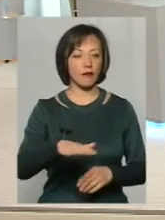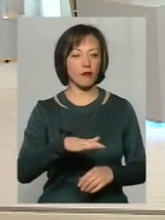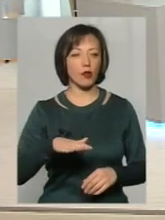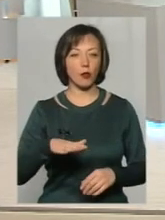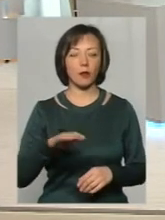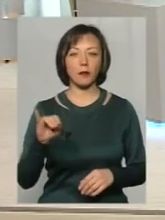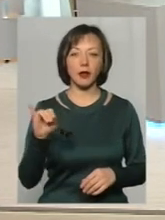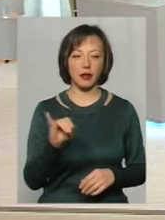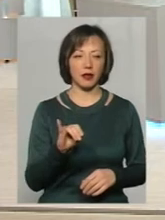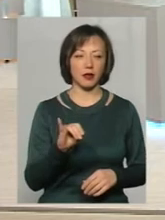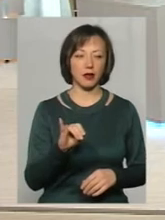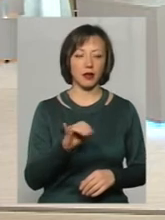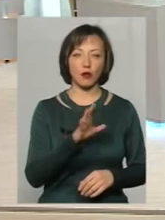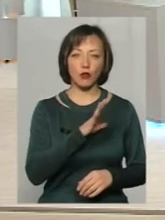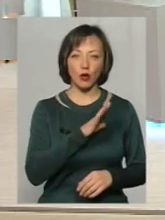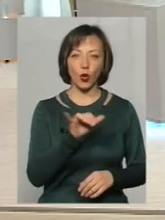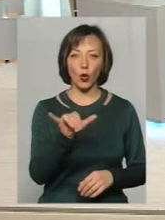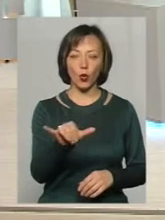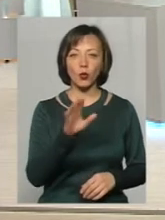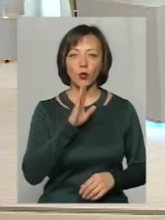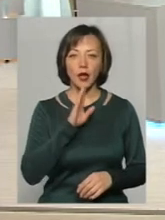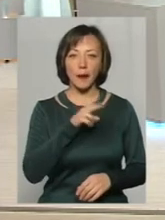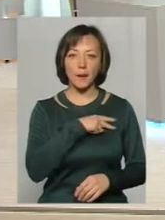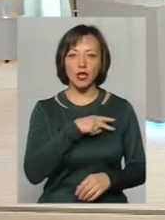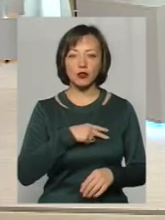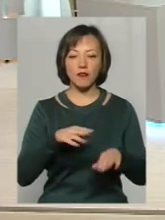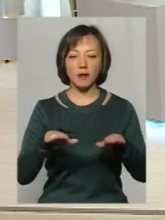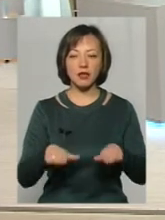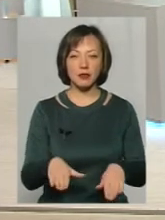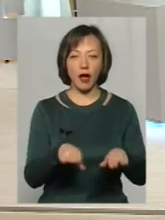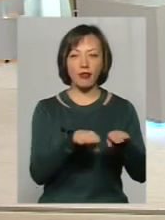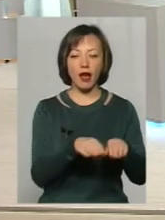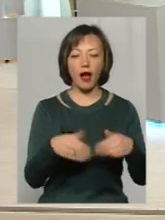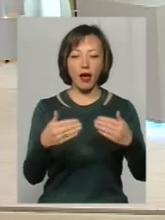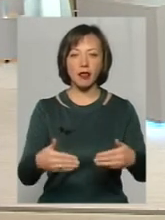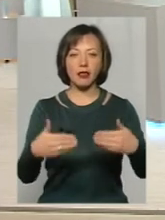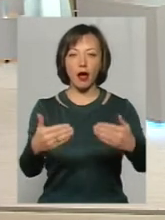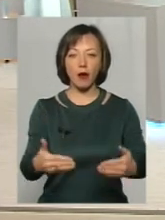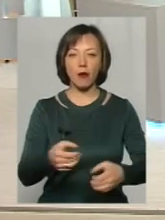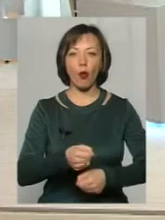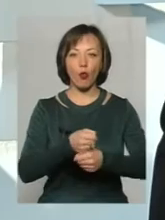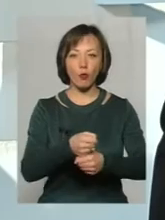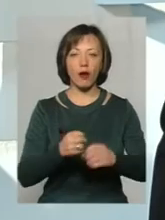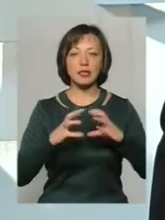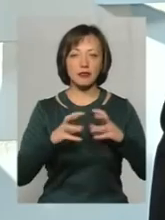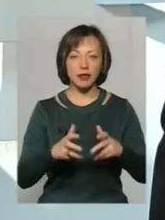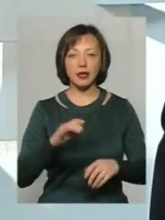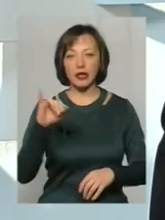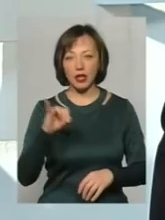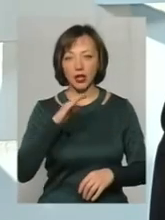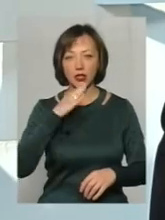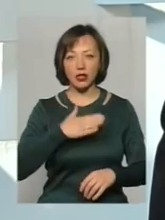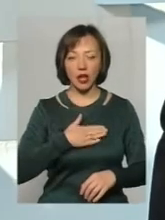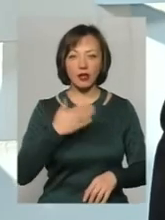були в неї призові місця на етапах Кубка світу. І наша легка атлетка